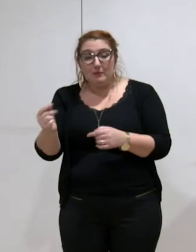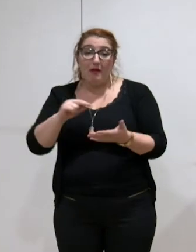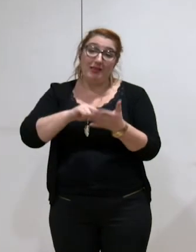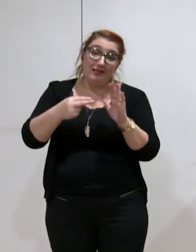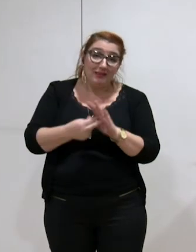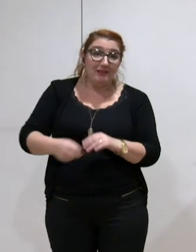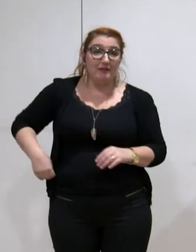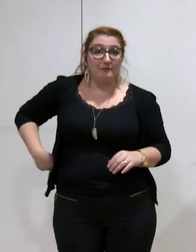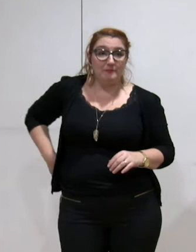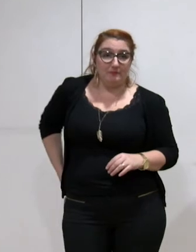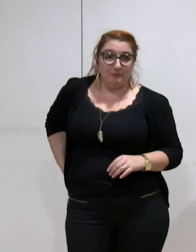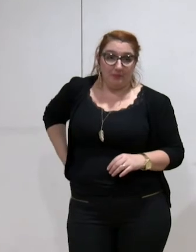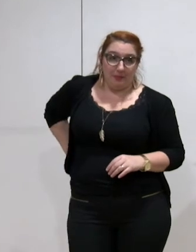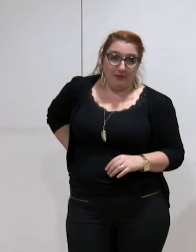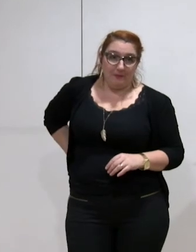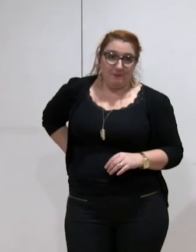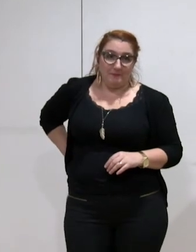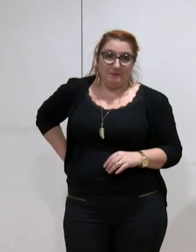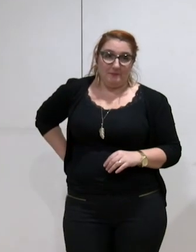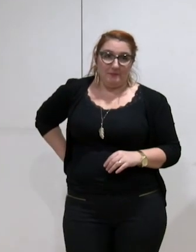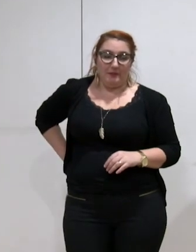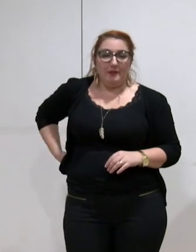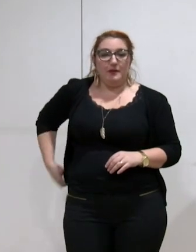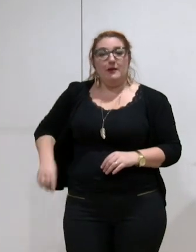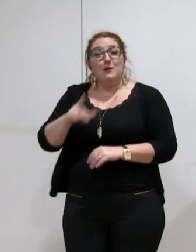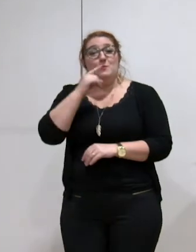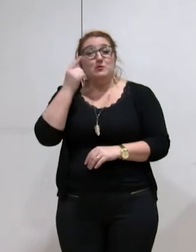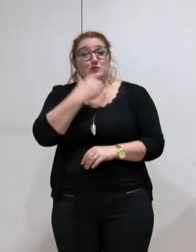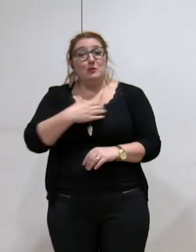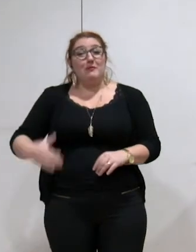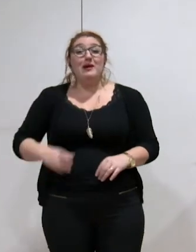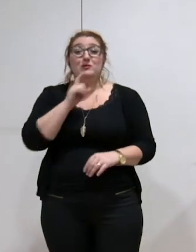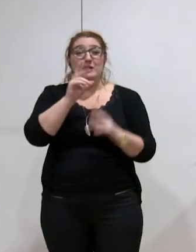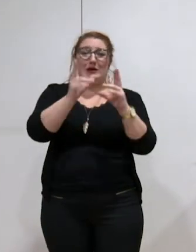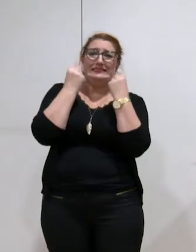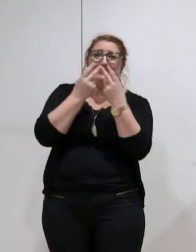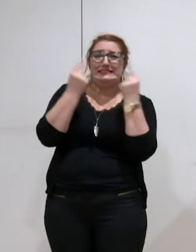Vos efforts, M. le maire, pour essayer de présenter une explication sur le sujet